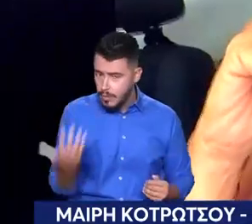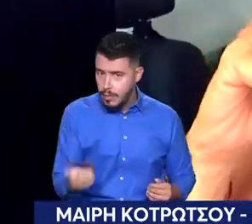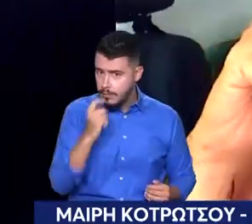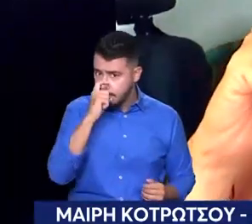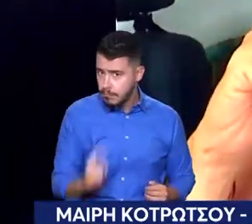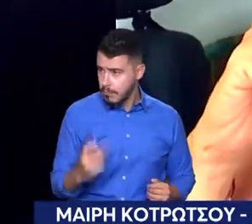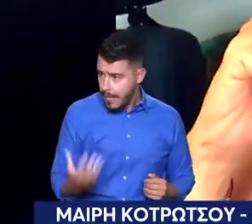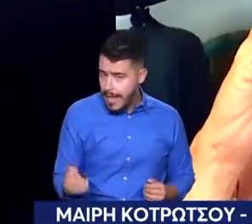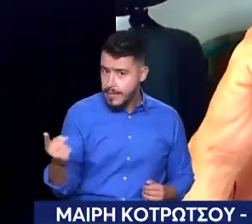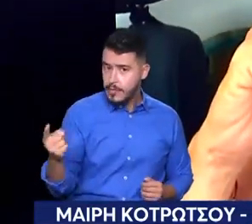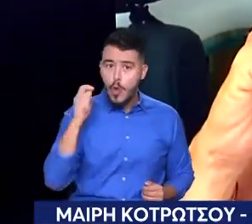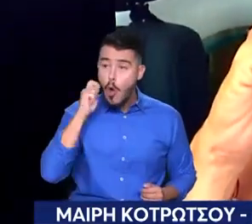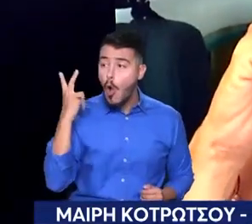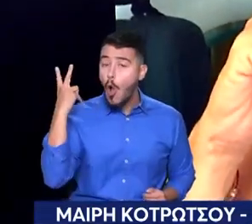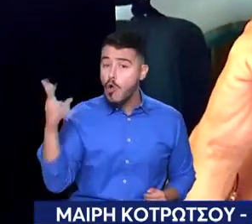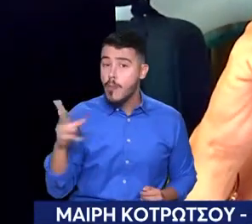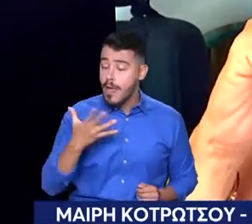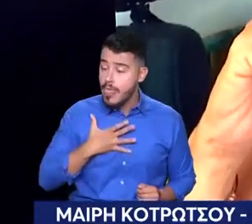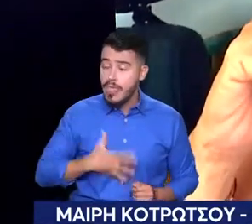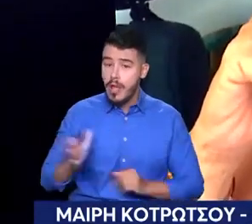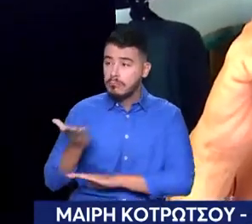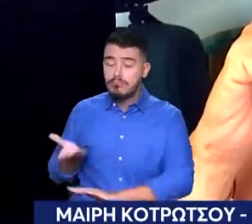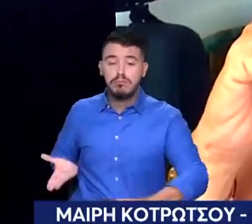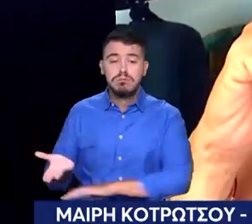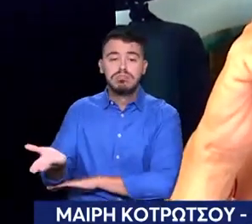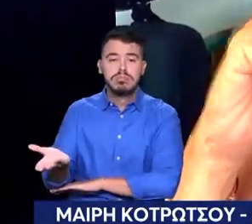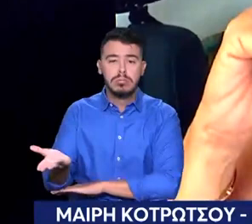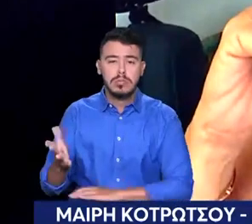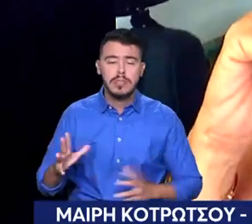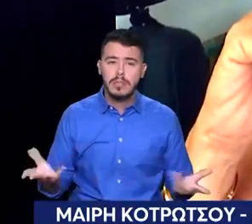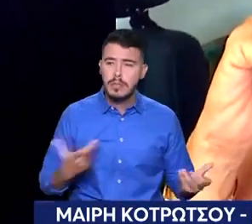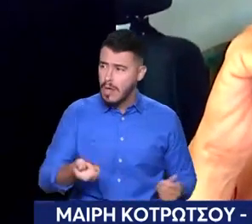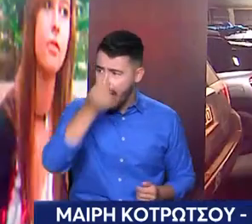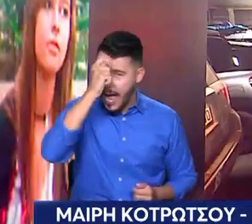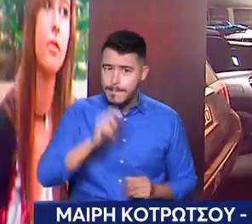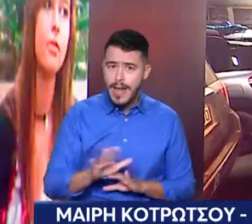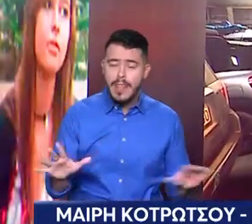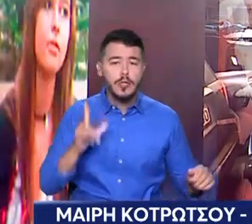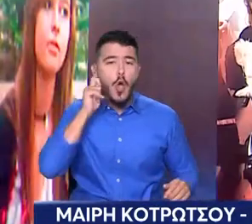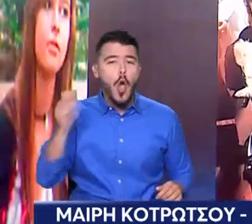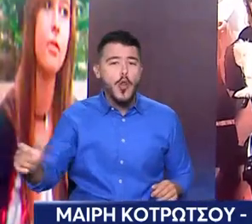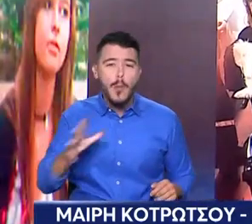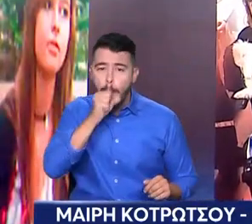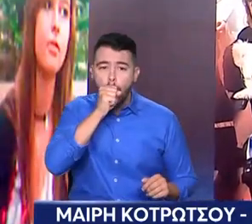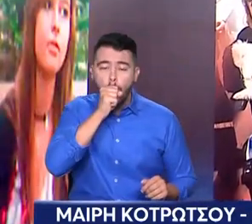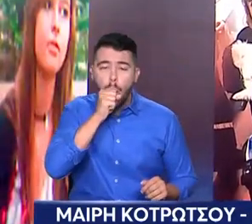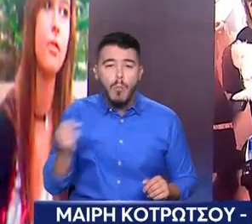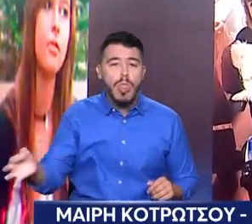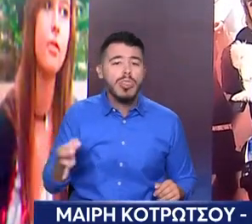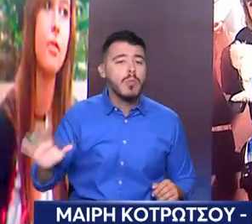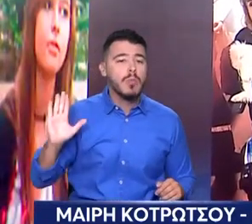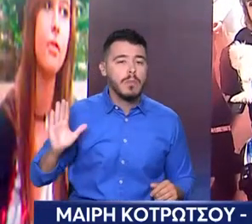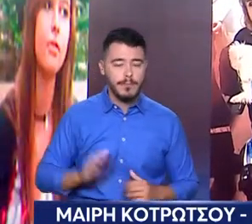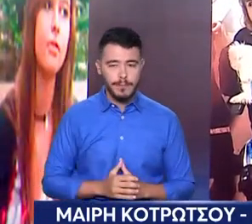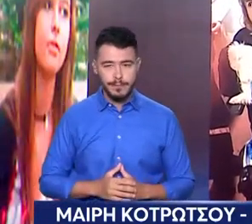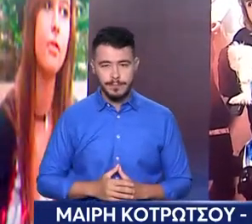Δεν μου έλεγε, λέω το όνομά σας, γιατί θα κάνω καταγγελία στο λιμεναχείο. Αυτό είναι ο παράδειγμα που συνέβη. Δεν μου έλεγε το όνομά του. Κάποια στιγμή γιατί